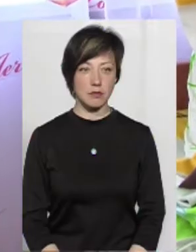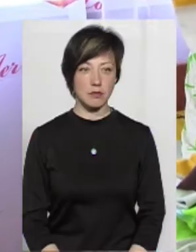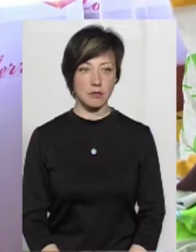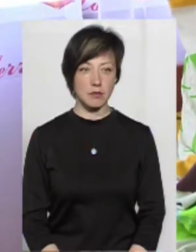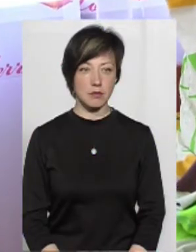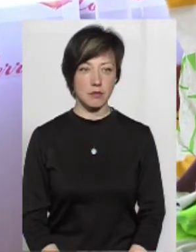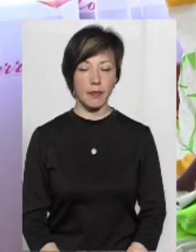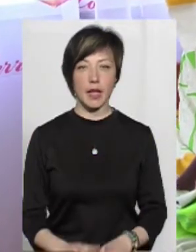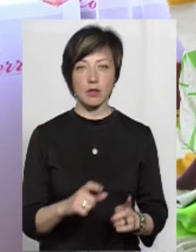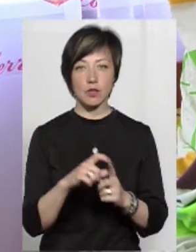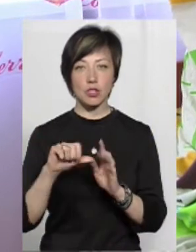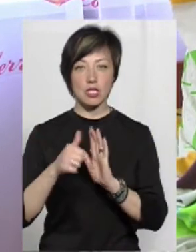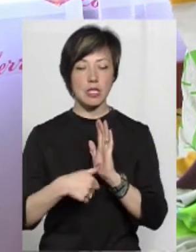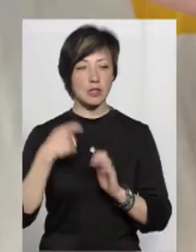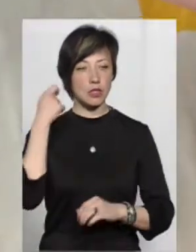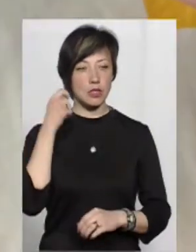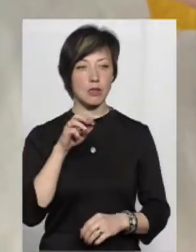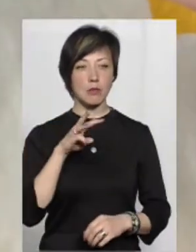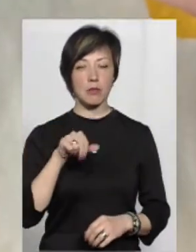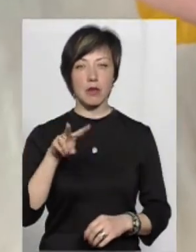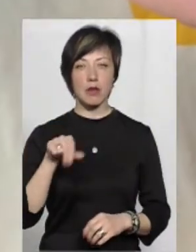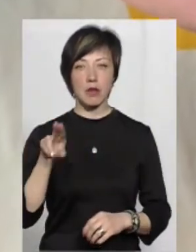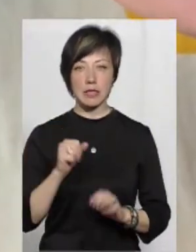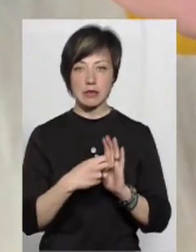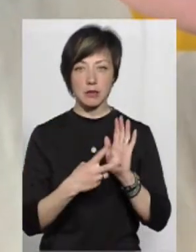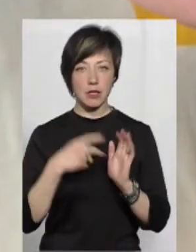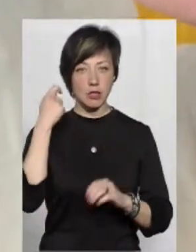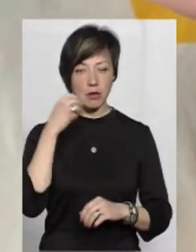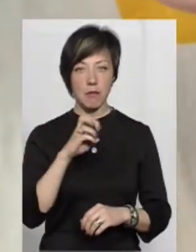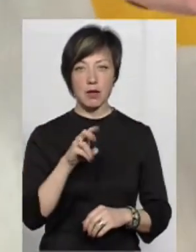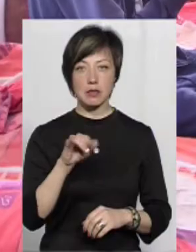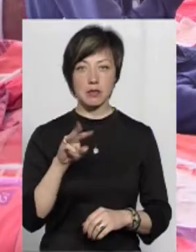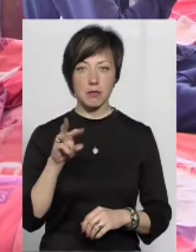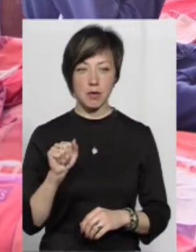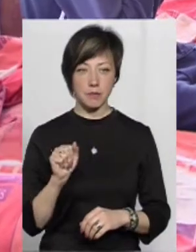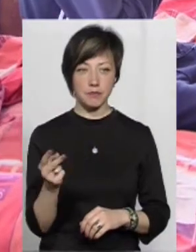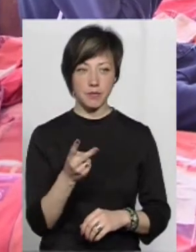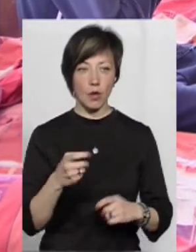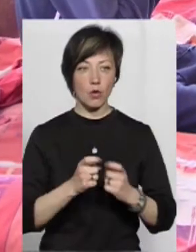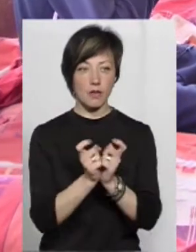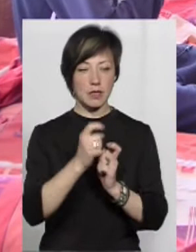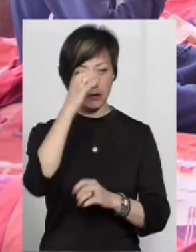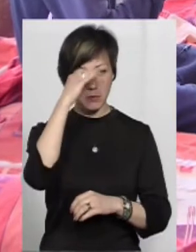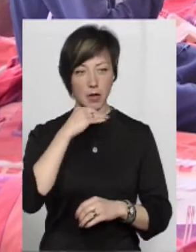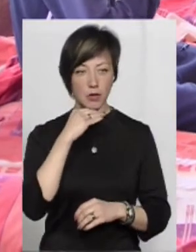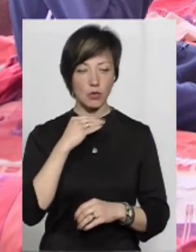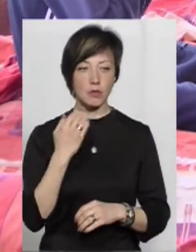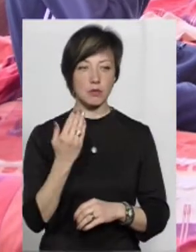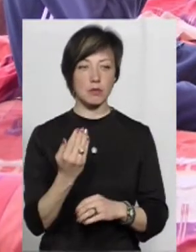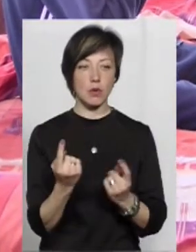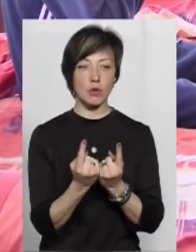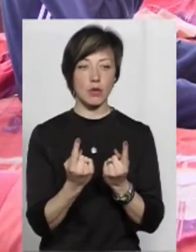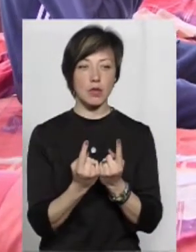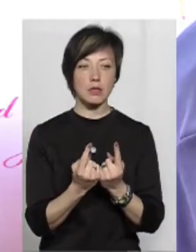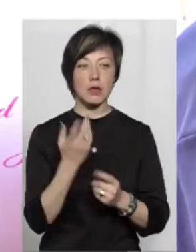За словами 16-річного Мілада Масуді та 17-річного Максима Поліщука, конфлікт з батьком учня їхнього класу виник після